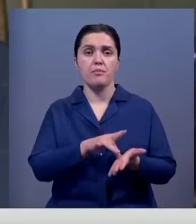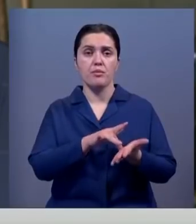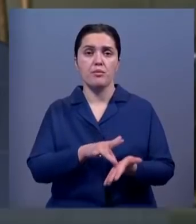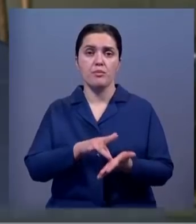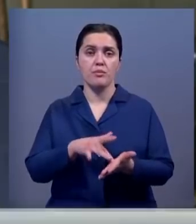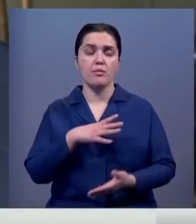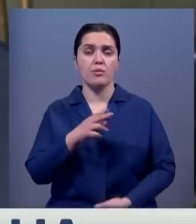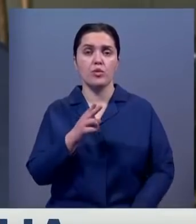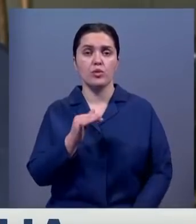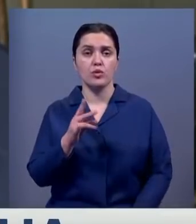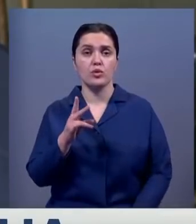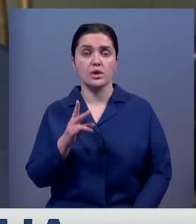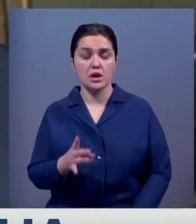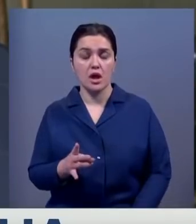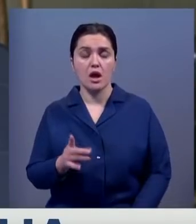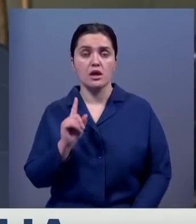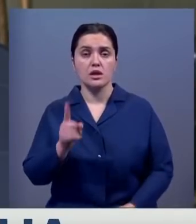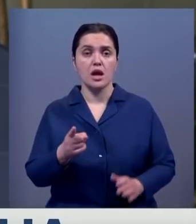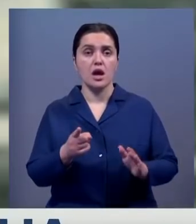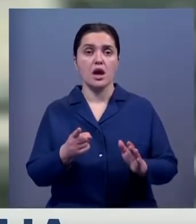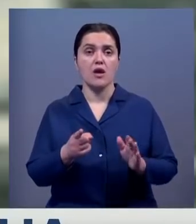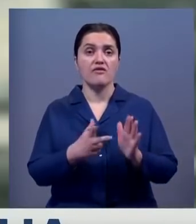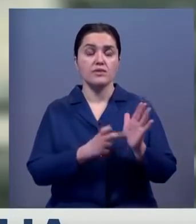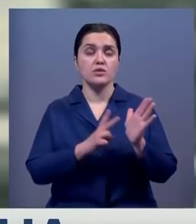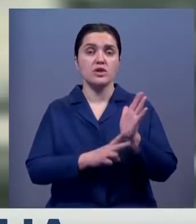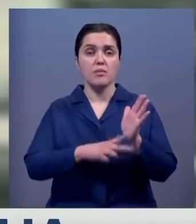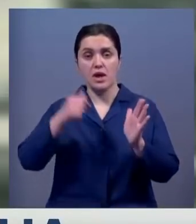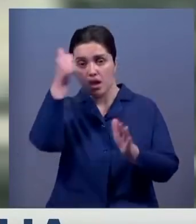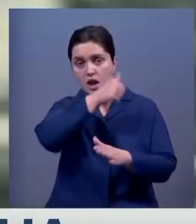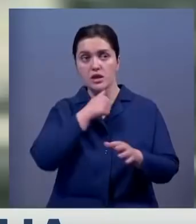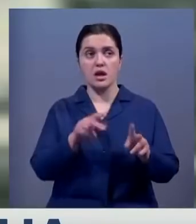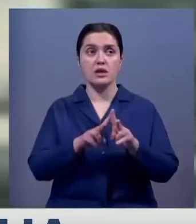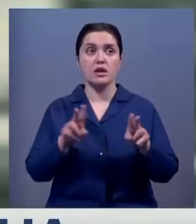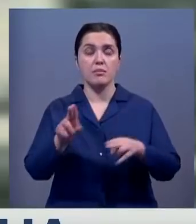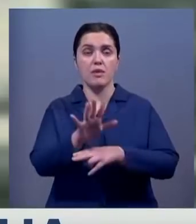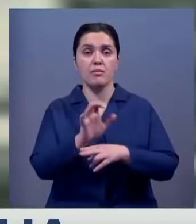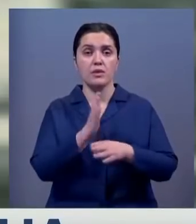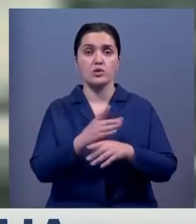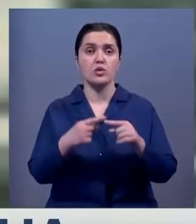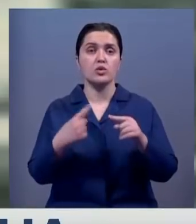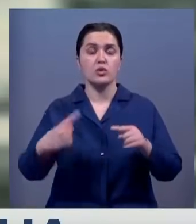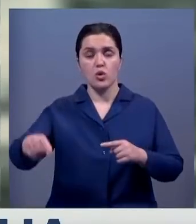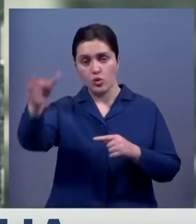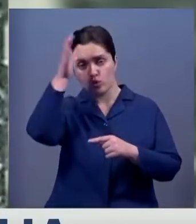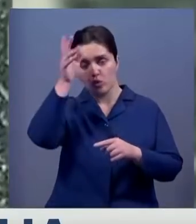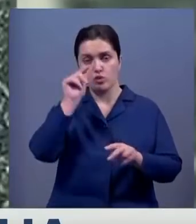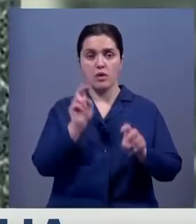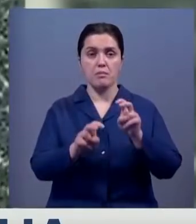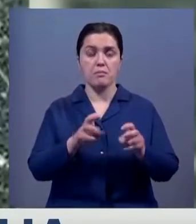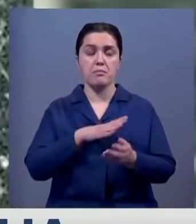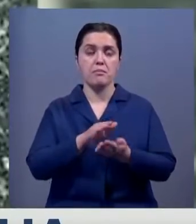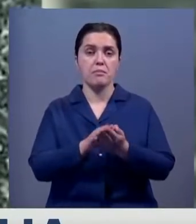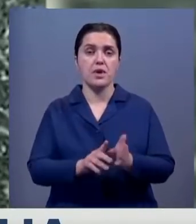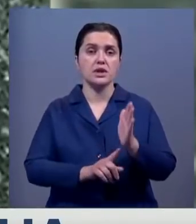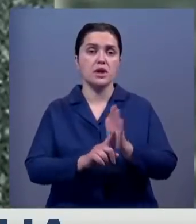Александром Куном в 1870-х годах. Такие же фотографии есть и у других ученых, посещавших мавзолей в